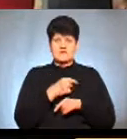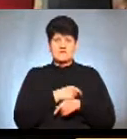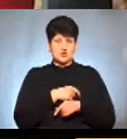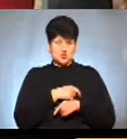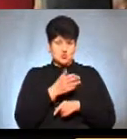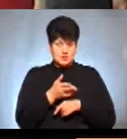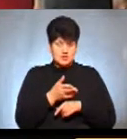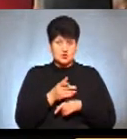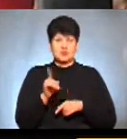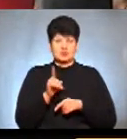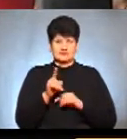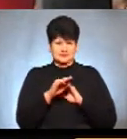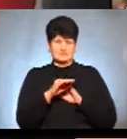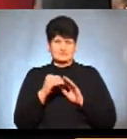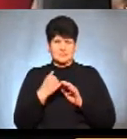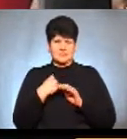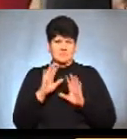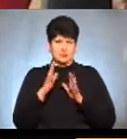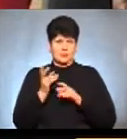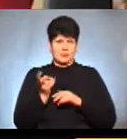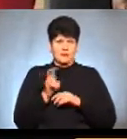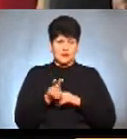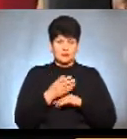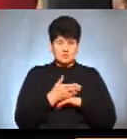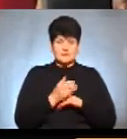щоб гукнула мене, вдруг прийдуть вони.